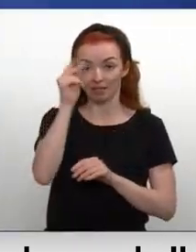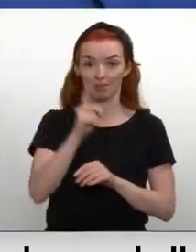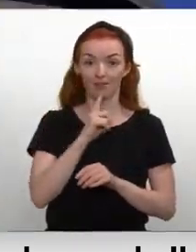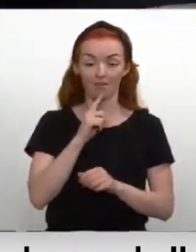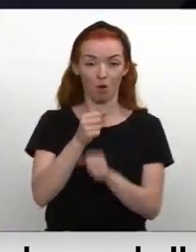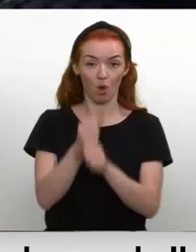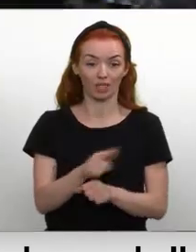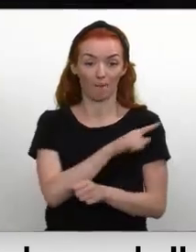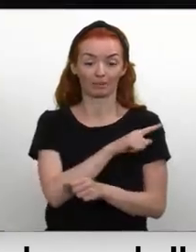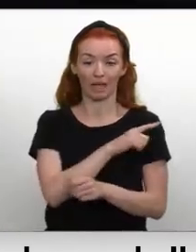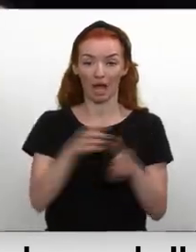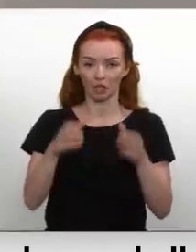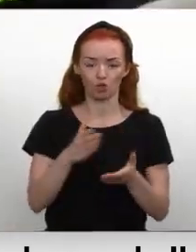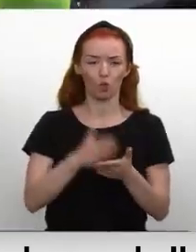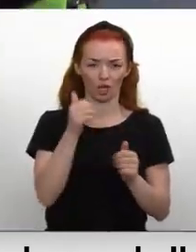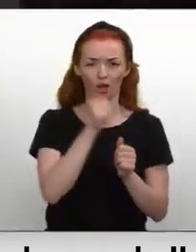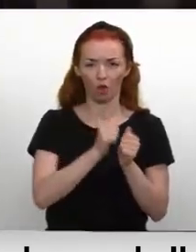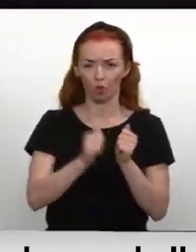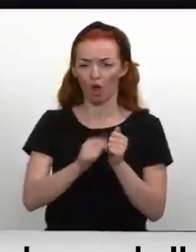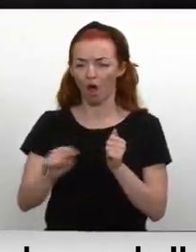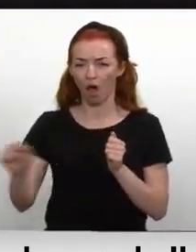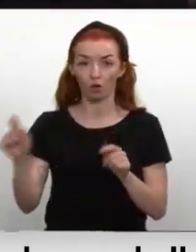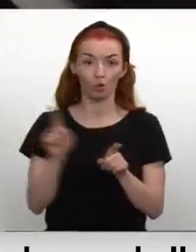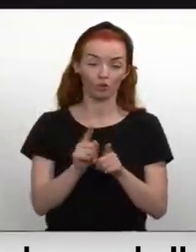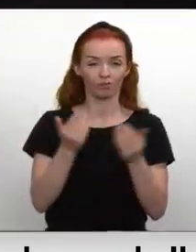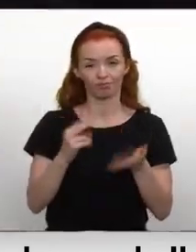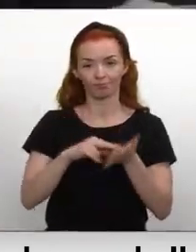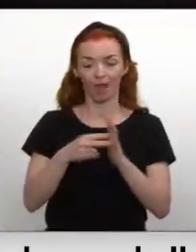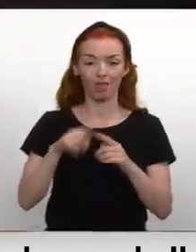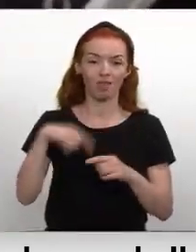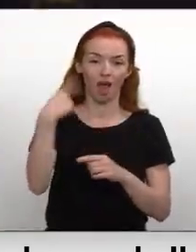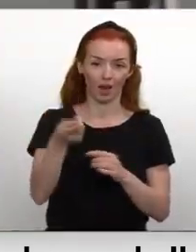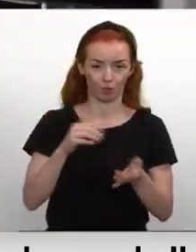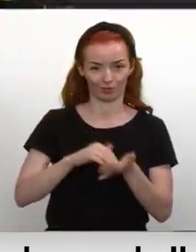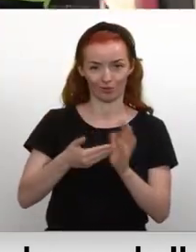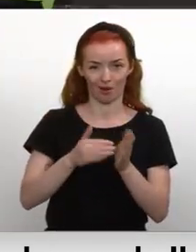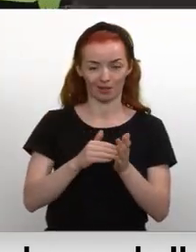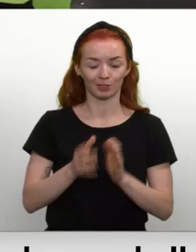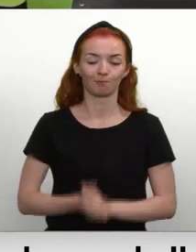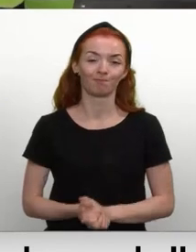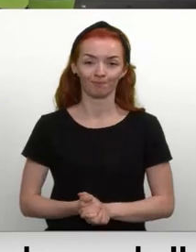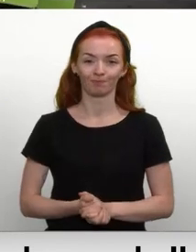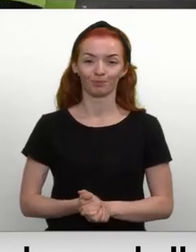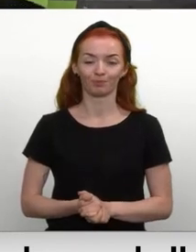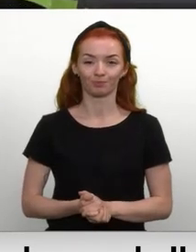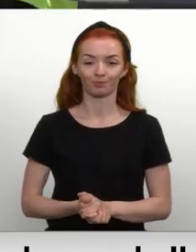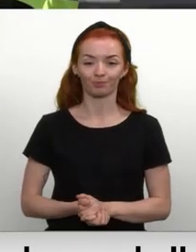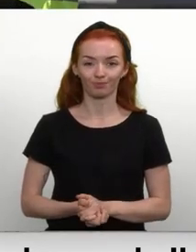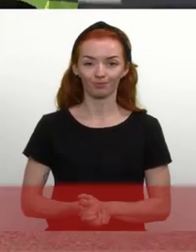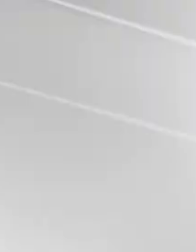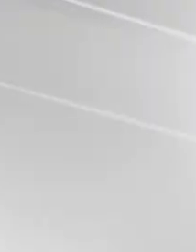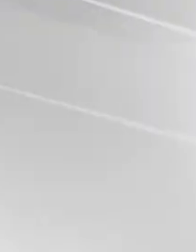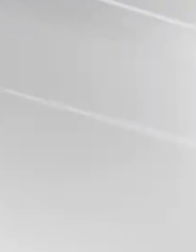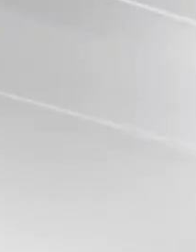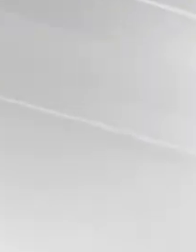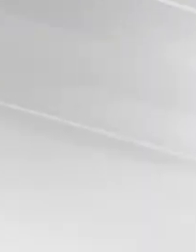osas apsardzēja notiekot regulāri un jau tagad tieko domāts par nākamo scenāriju. Ines Čestari, Jūsts Kurvins, Dāvids Birulis, TV Kurzeme.